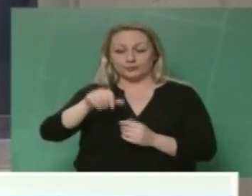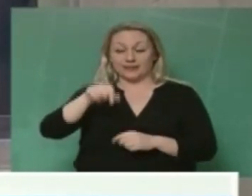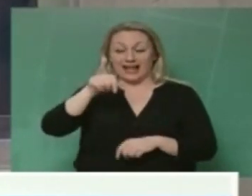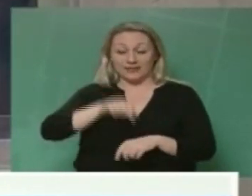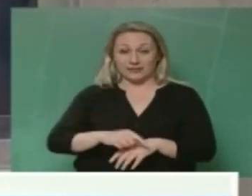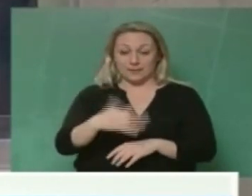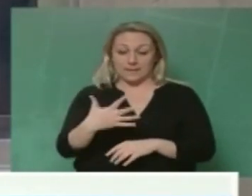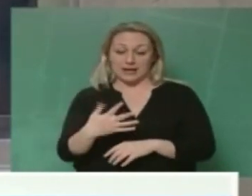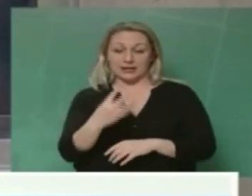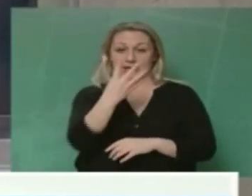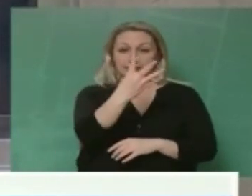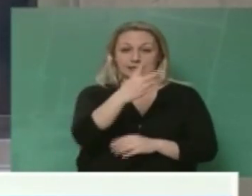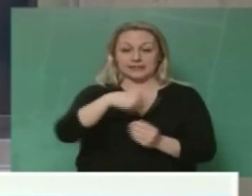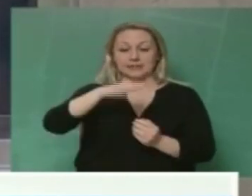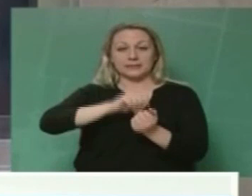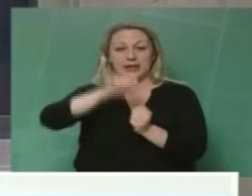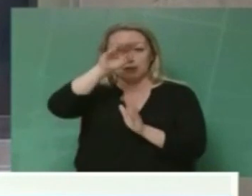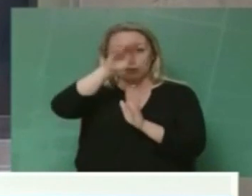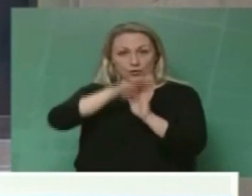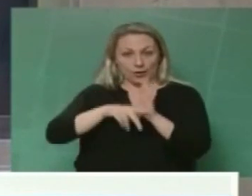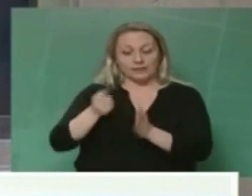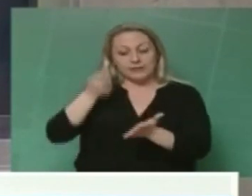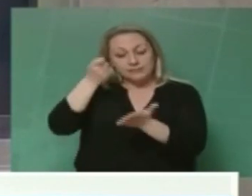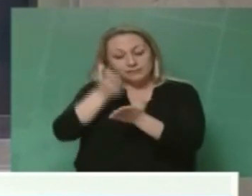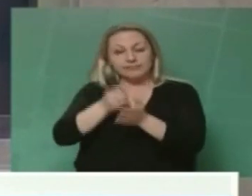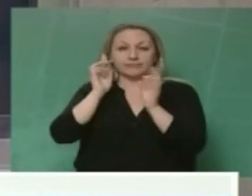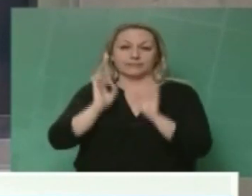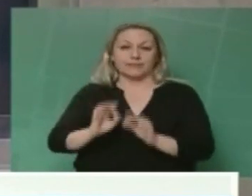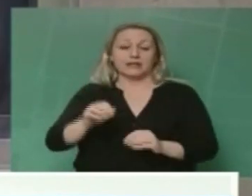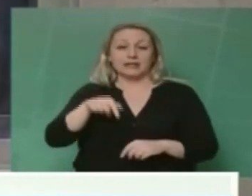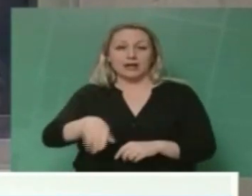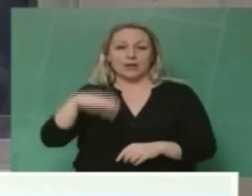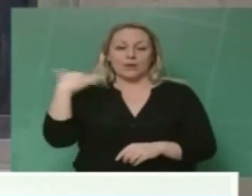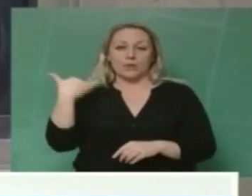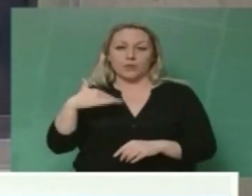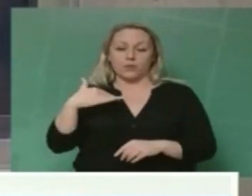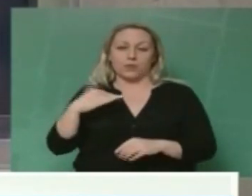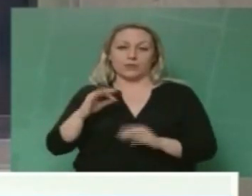των μεταπτυχιακών προγραμμάτων σπουδών είναι επαμοιβή και μάλιστα πάρα πολύ ακριβά